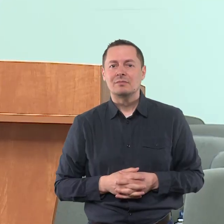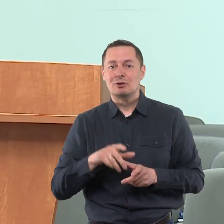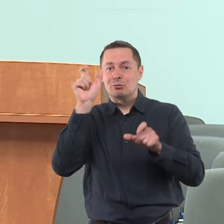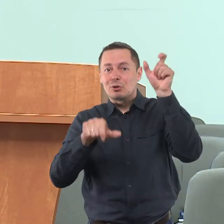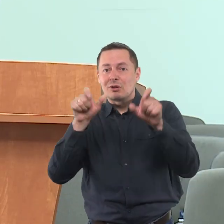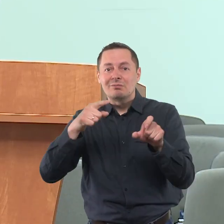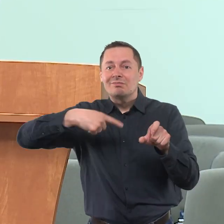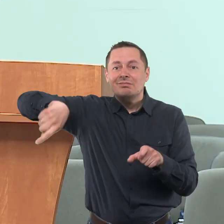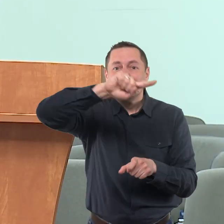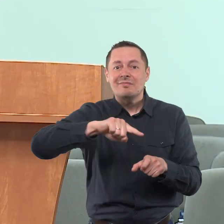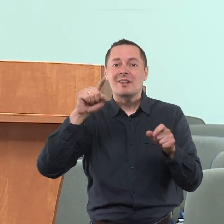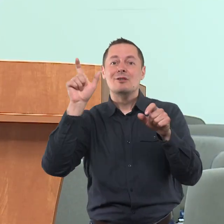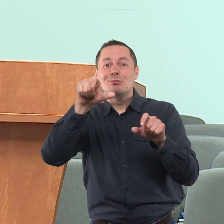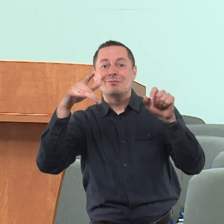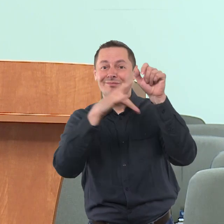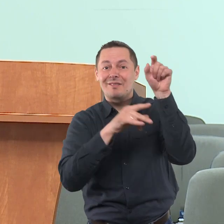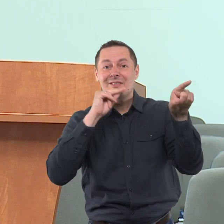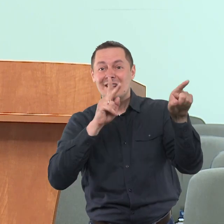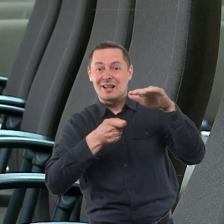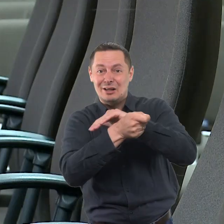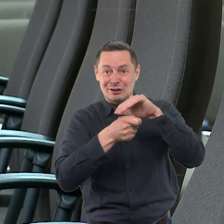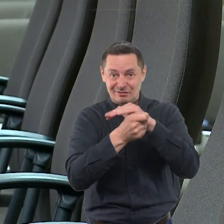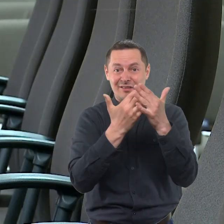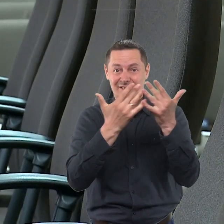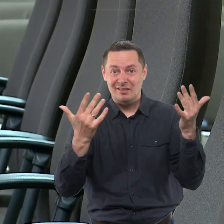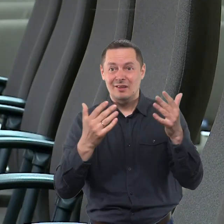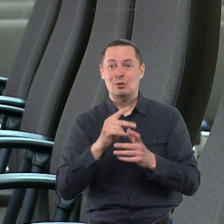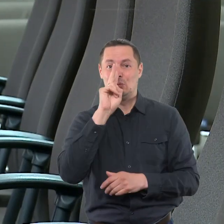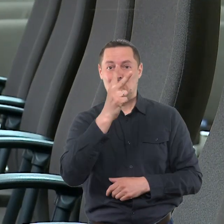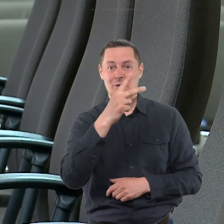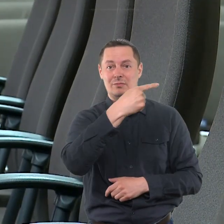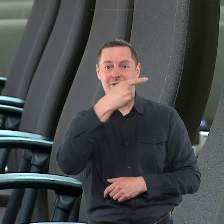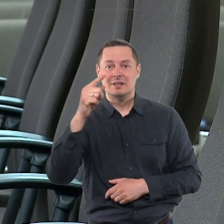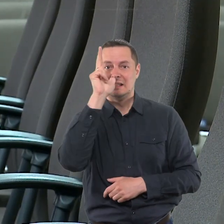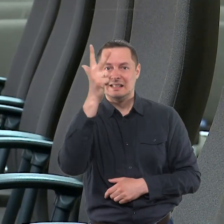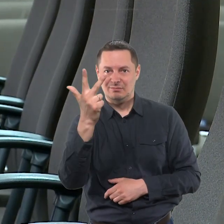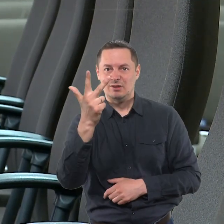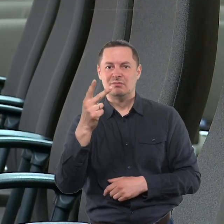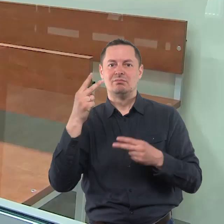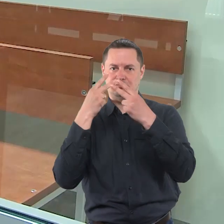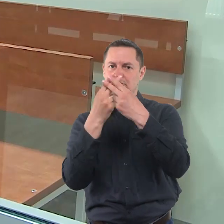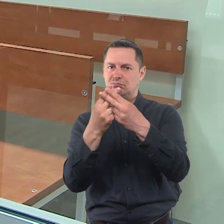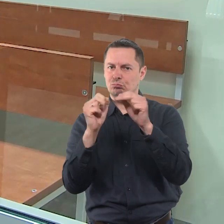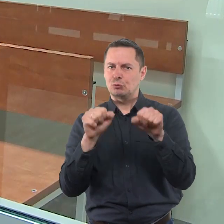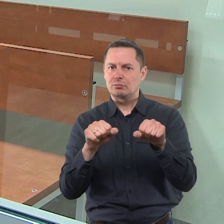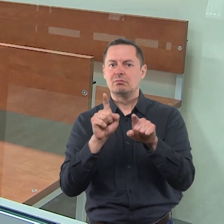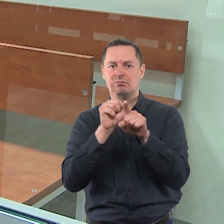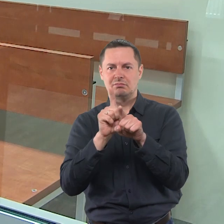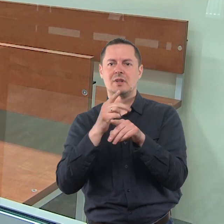kurie buvo kaltinami kišininkavimų papirkimu. Tai yra nuo dvių metų iki trijų metų laisės įtėmimo bausmės,